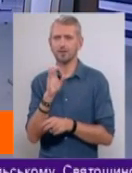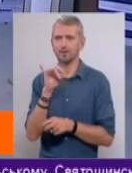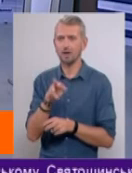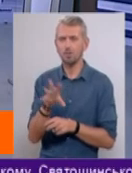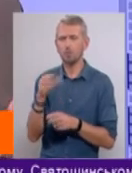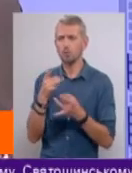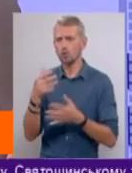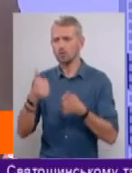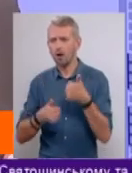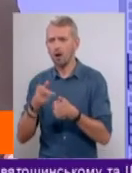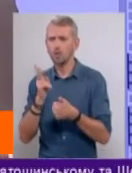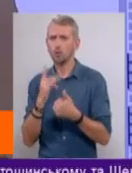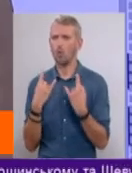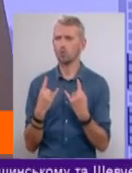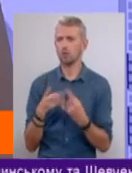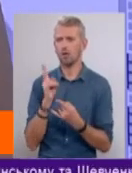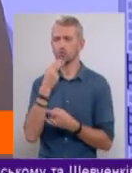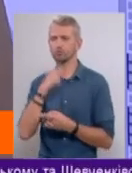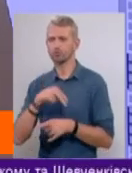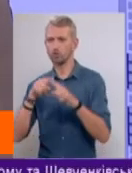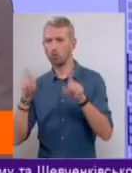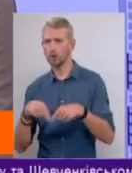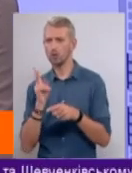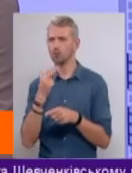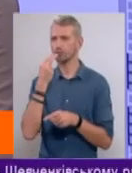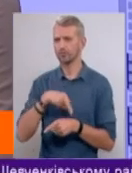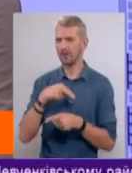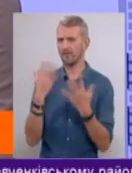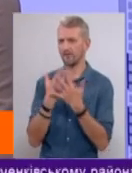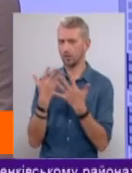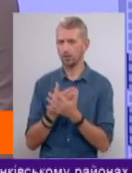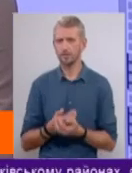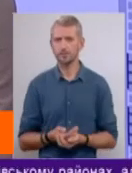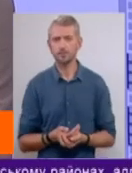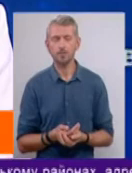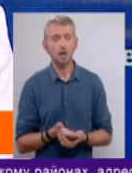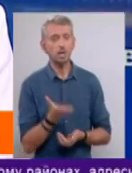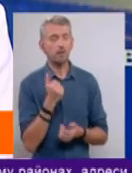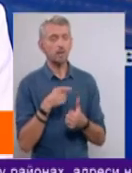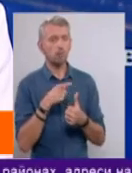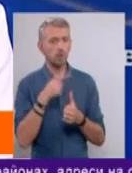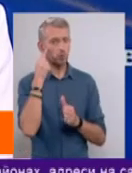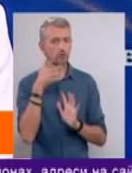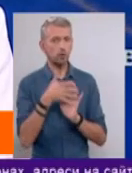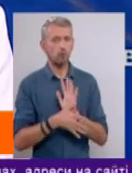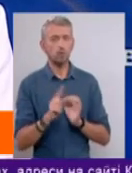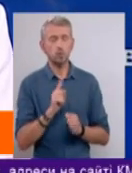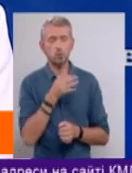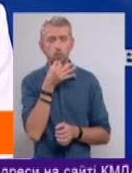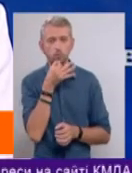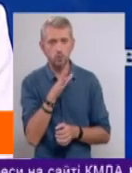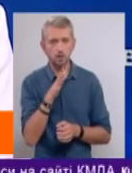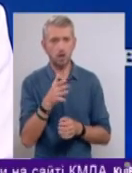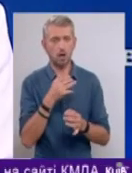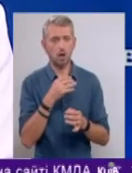крутіше, кого яскравіша сторінка, в кого крутіше відео і так далі. Давайте, по-перше, усвідомимо, що будь-яка